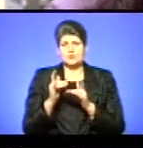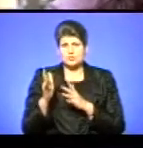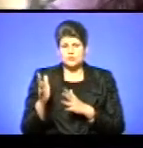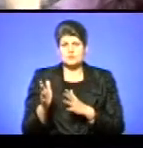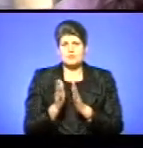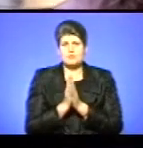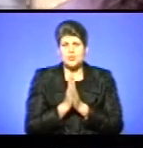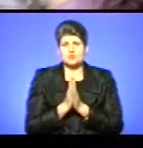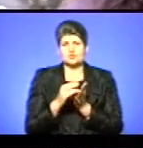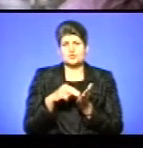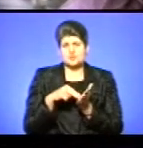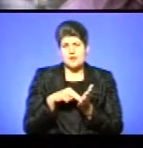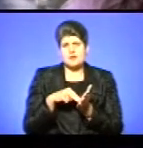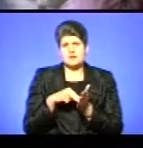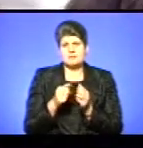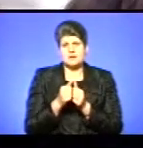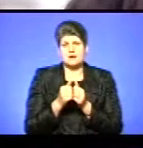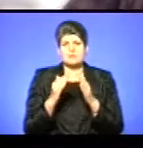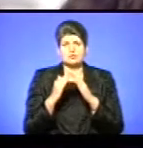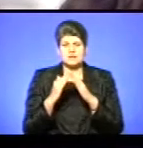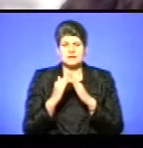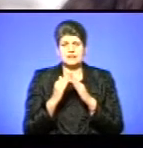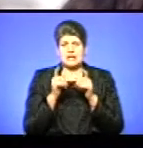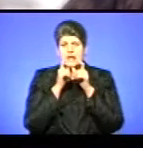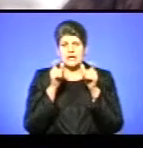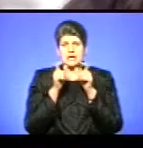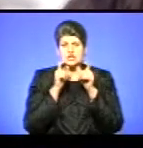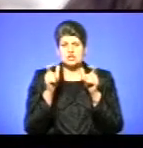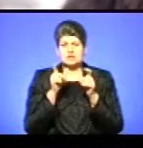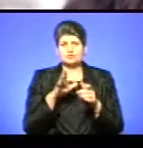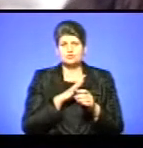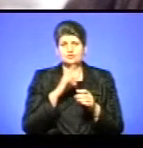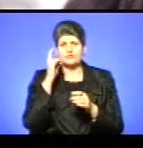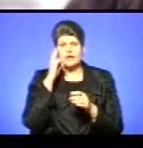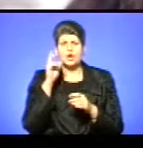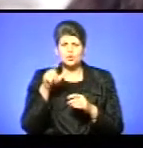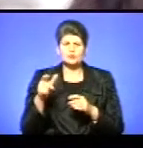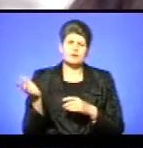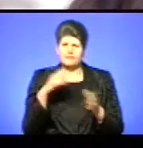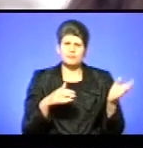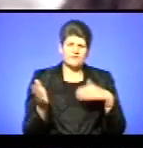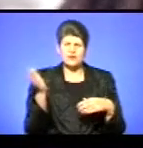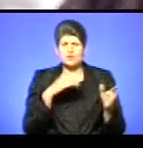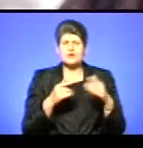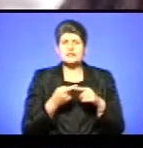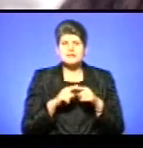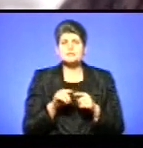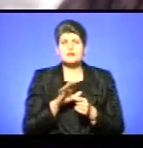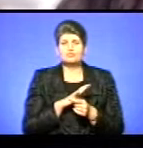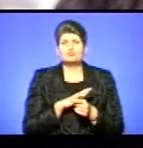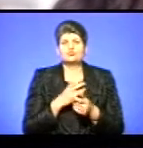Просто стояли перед будинками житловими і кричали, що відбулося в Києві. Люди, виходьте. Це було так